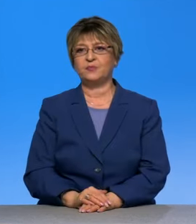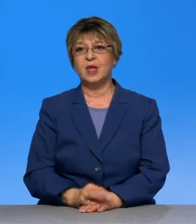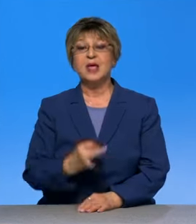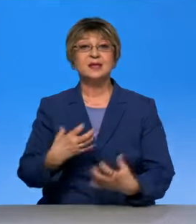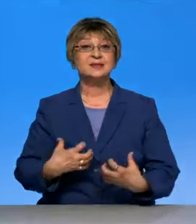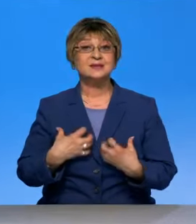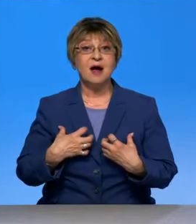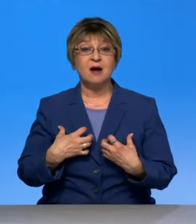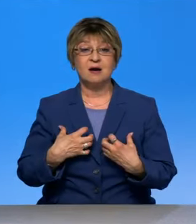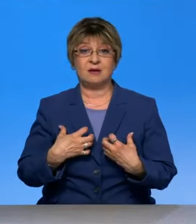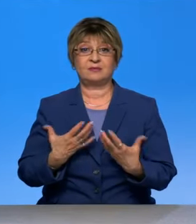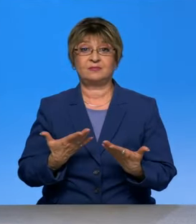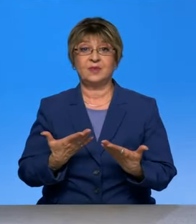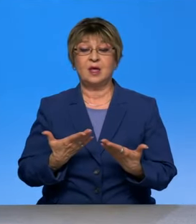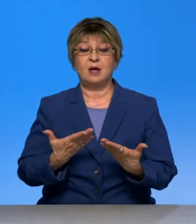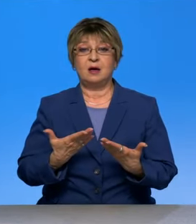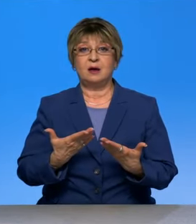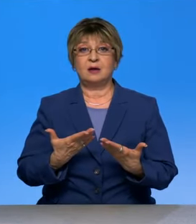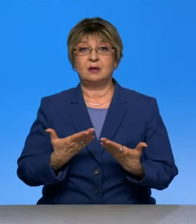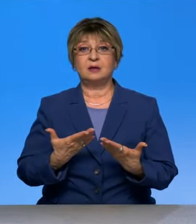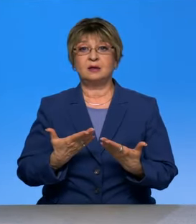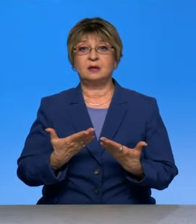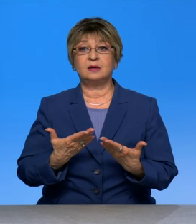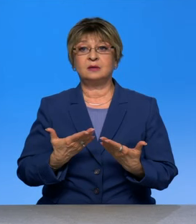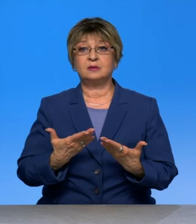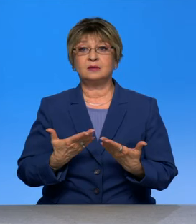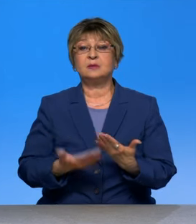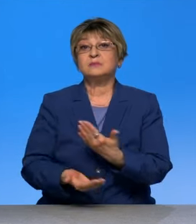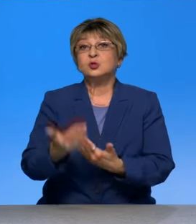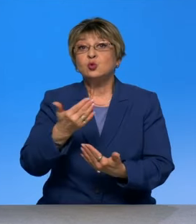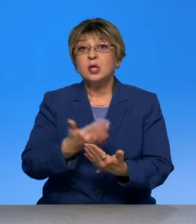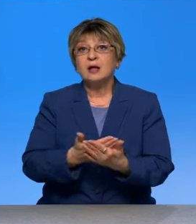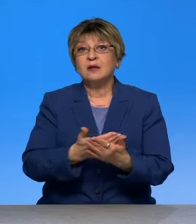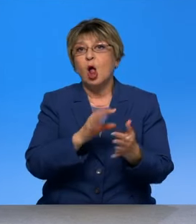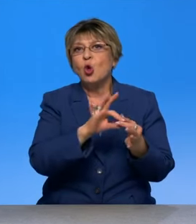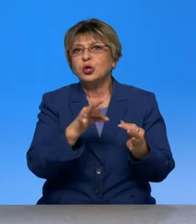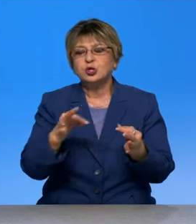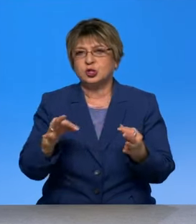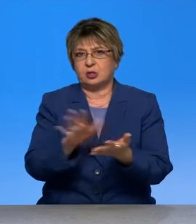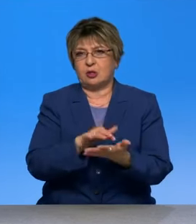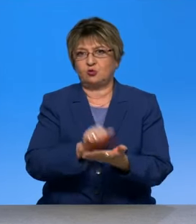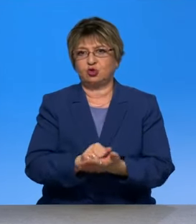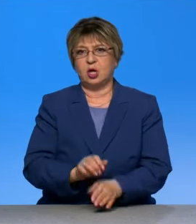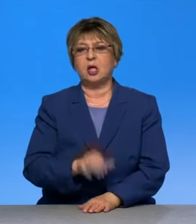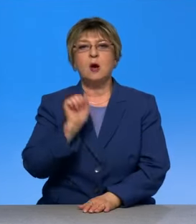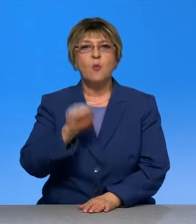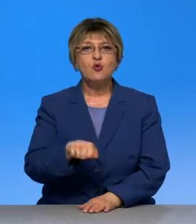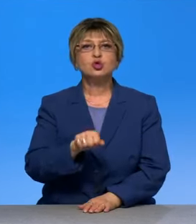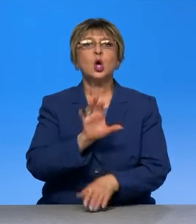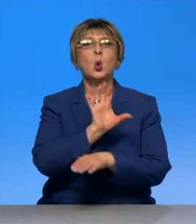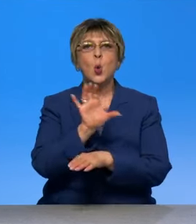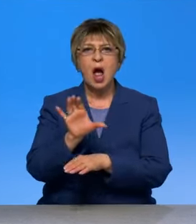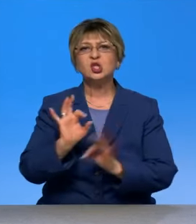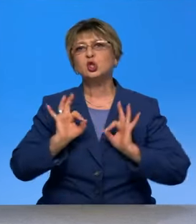логичным решениям, которые принимаются. Мы понимаем, что можно ругать очень политиков, чиновников разных стран, но они тоже, наверное,